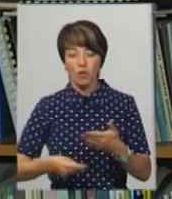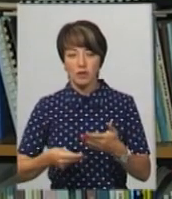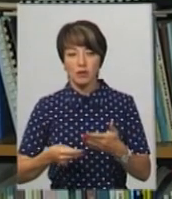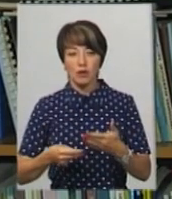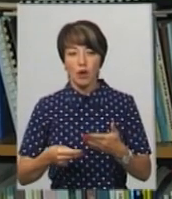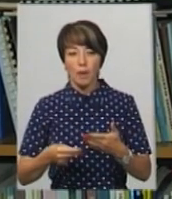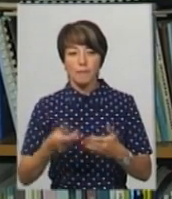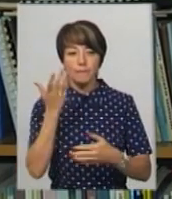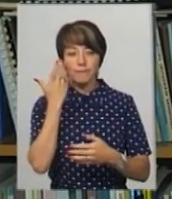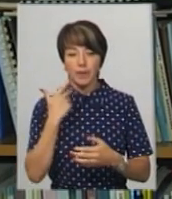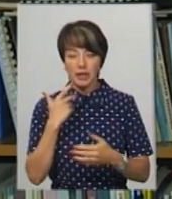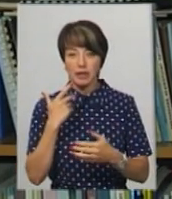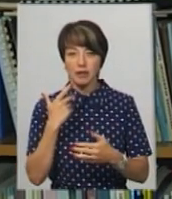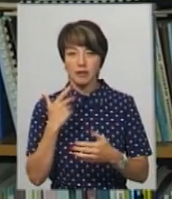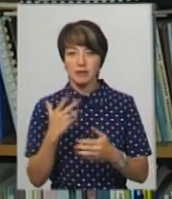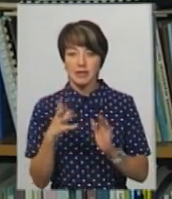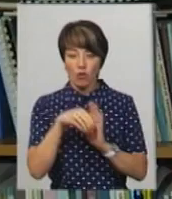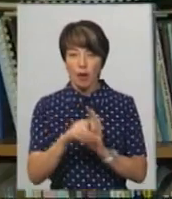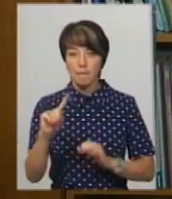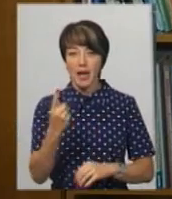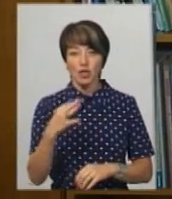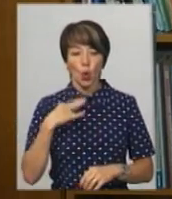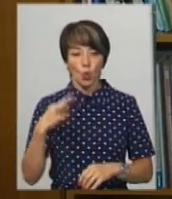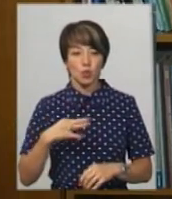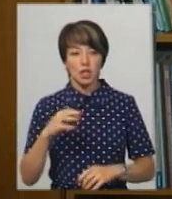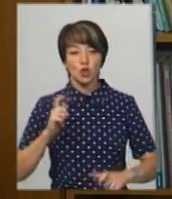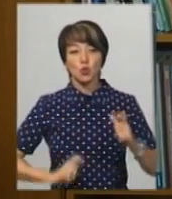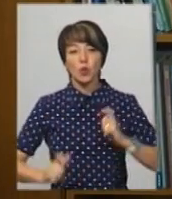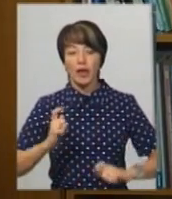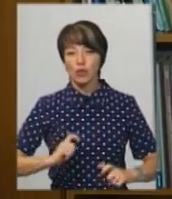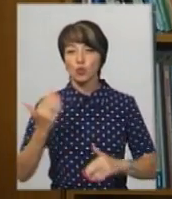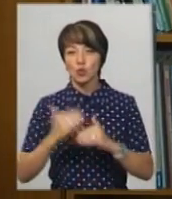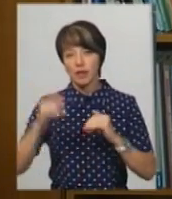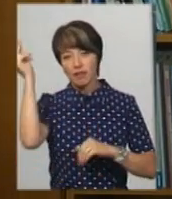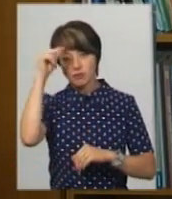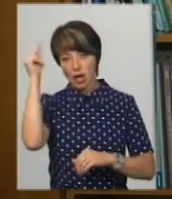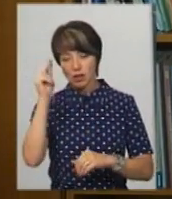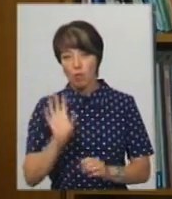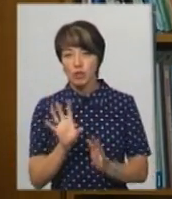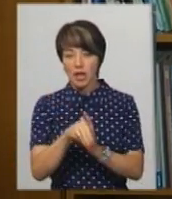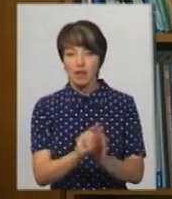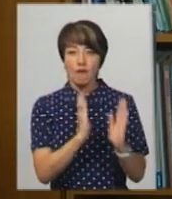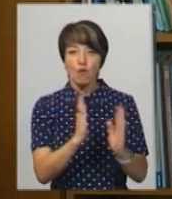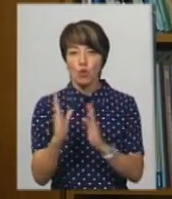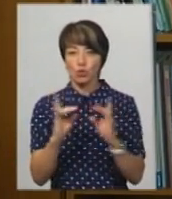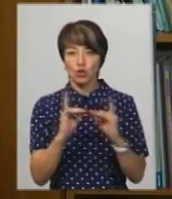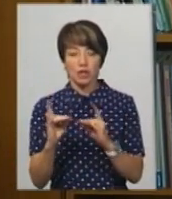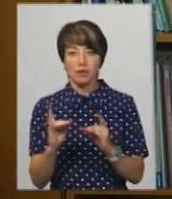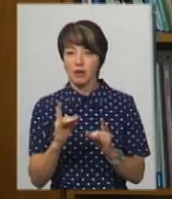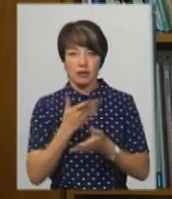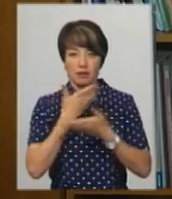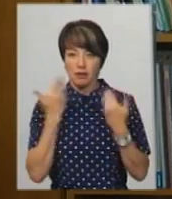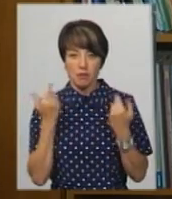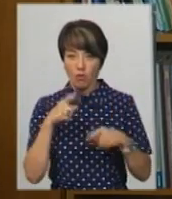при зарахуванні на перший курс студентів, які вже навчаються поселення в гуртожитки, мова